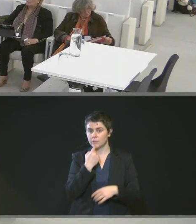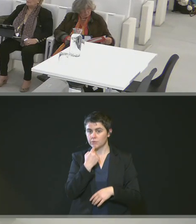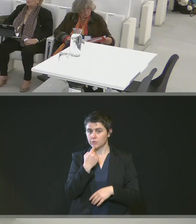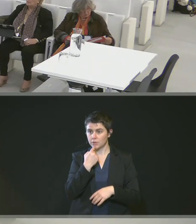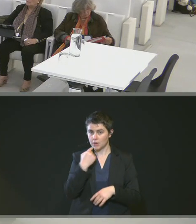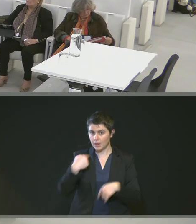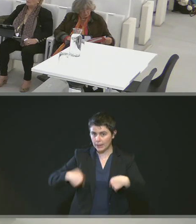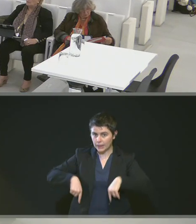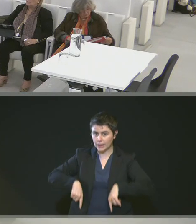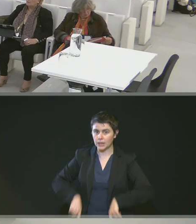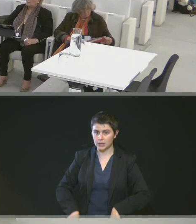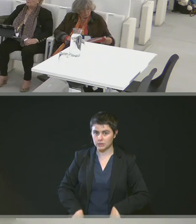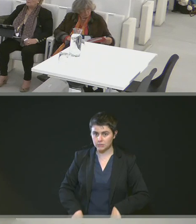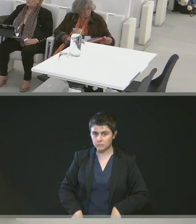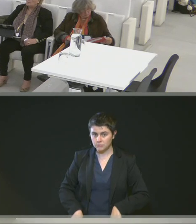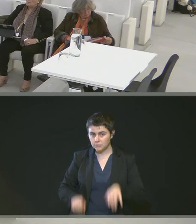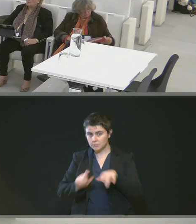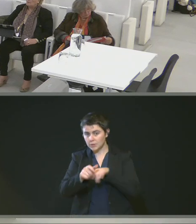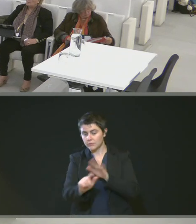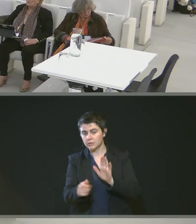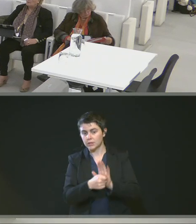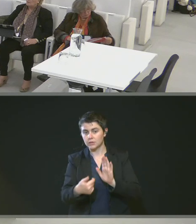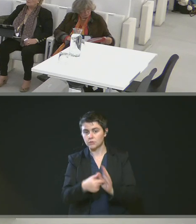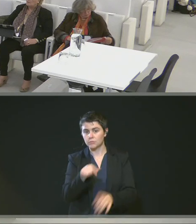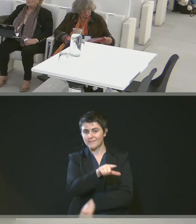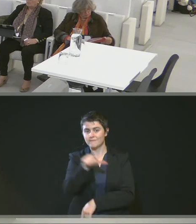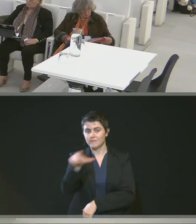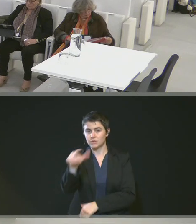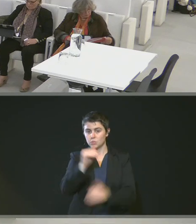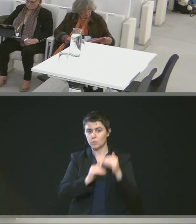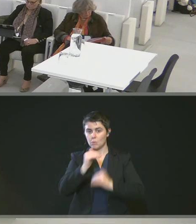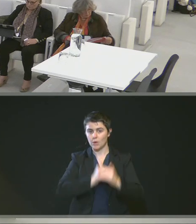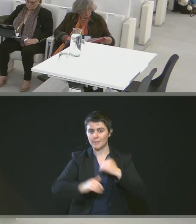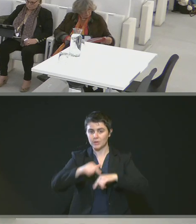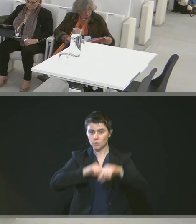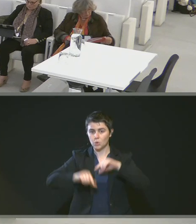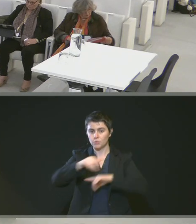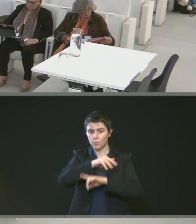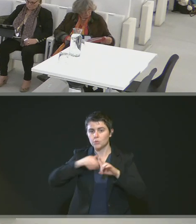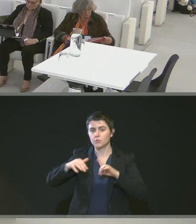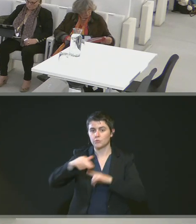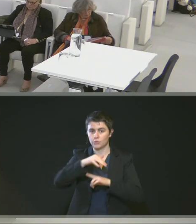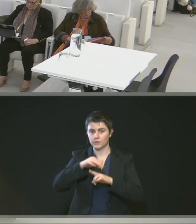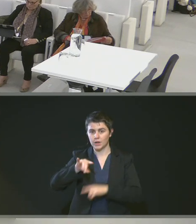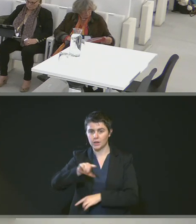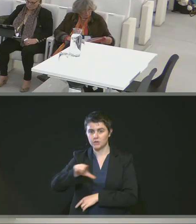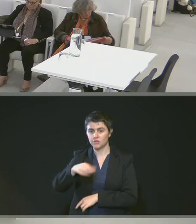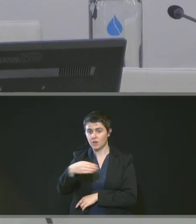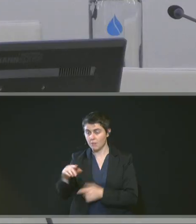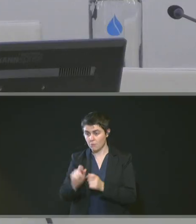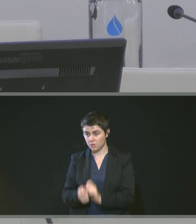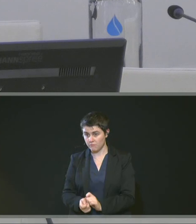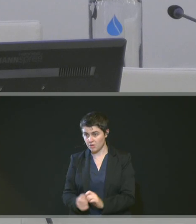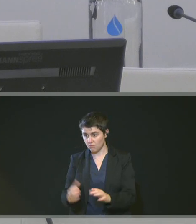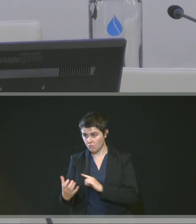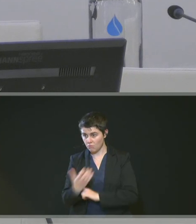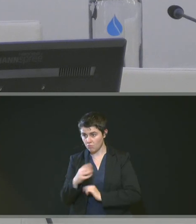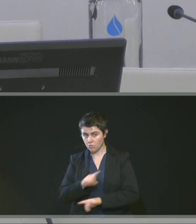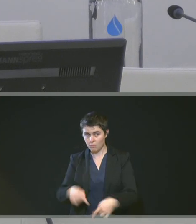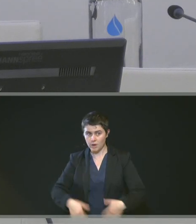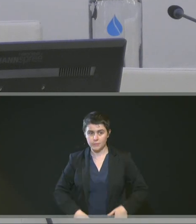la programmation du logement social en 2022 avec une modification. Est-ce qu'il y a des votes contre ? Des abstentions